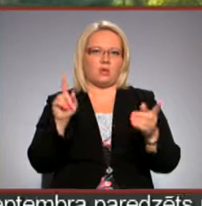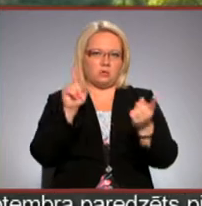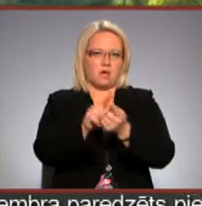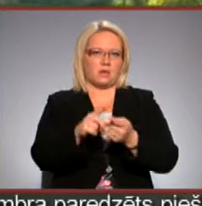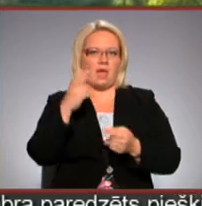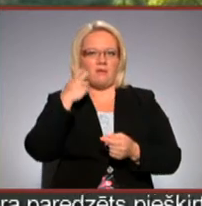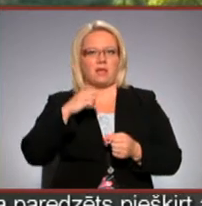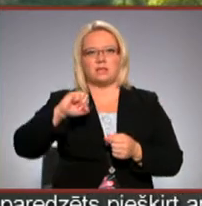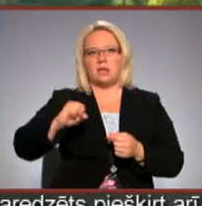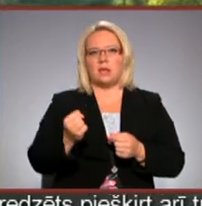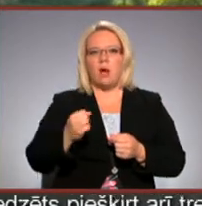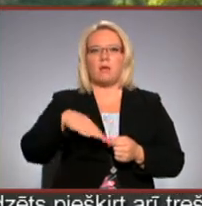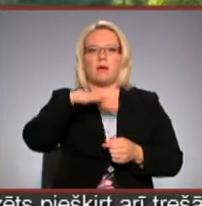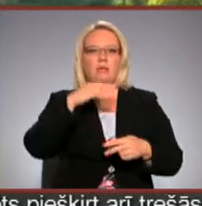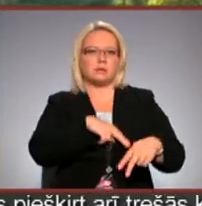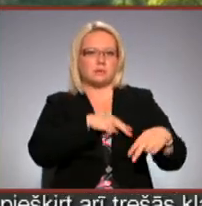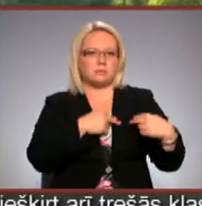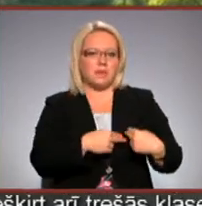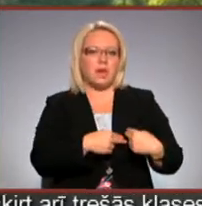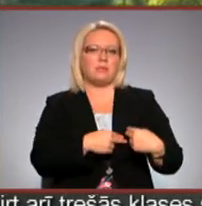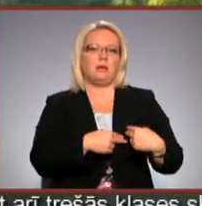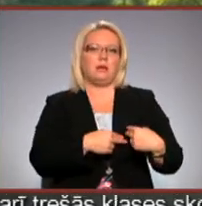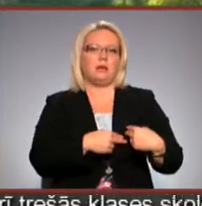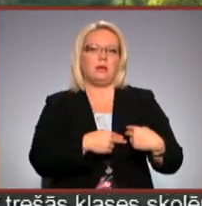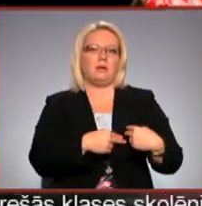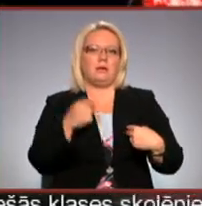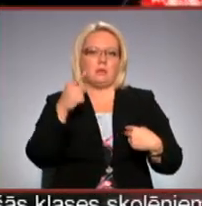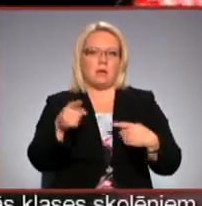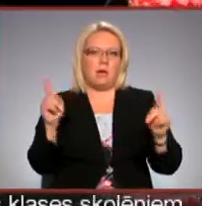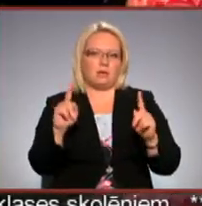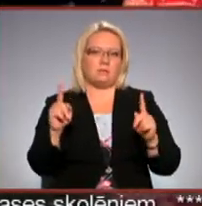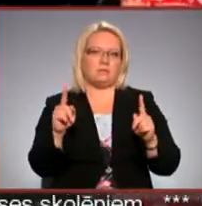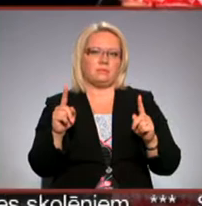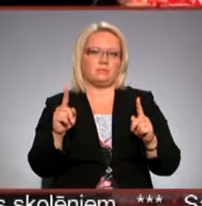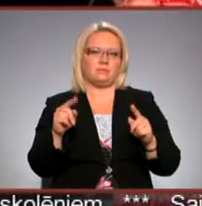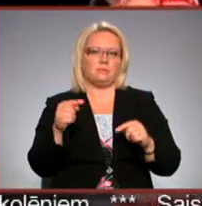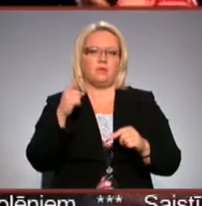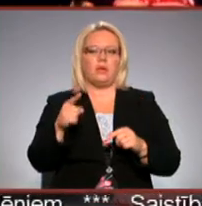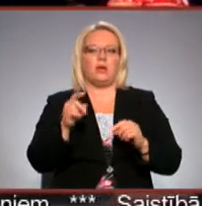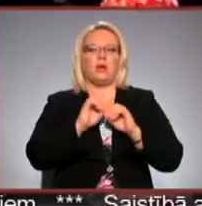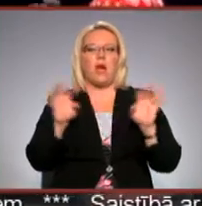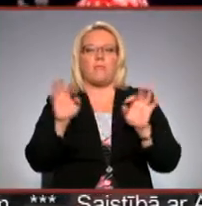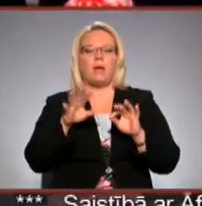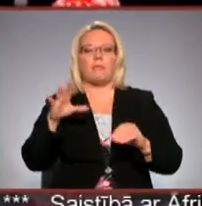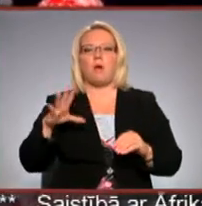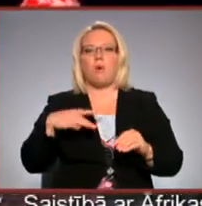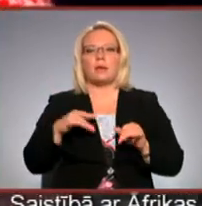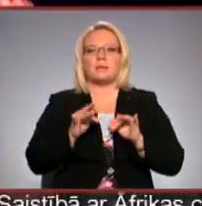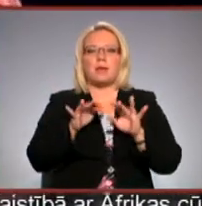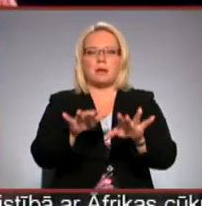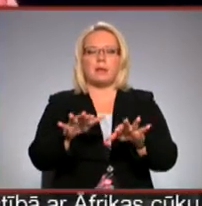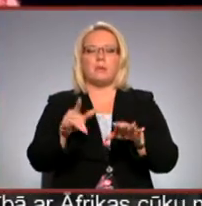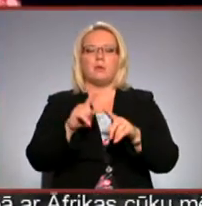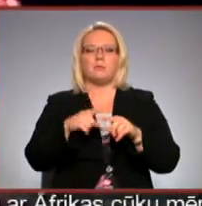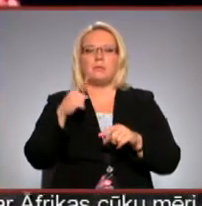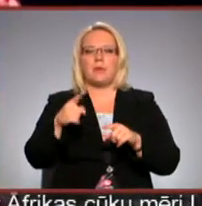veci draugi, klases biedri un tā jau ir, tā jābūt. Plāšākus komentārs par Ogris estrādes darbību tās īpašnieks